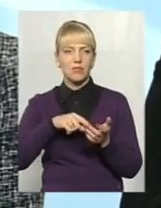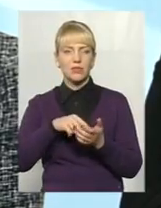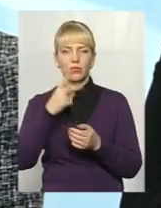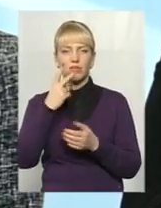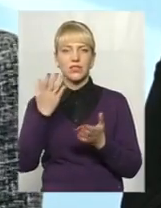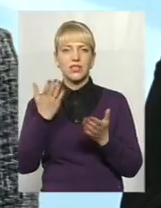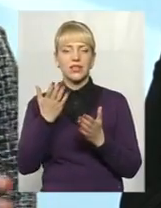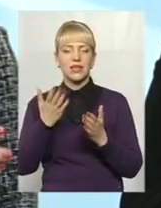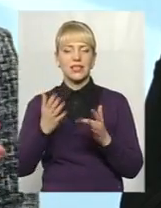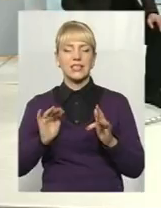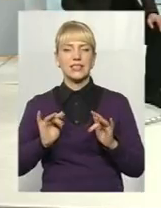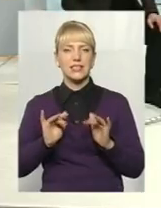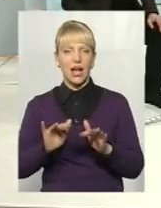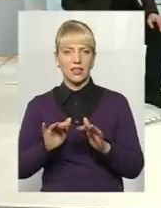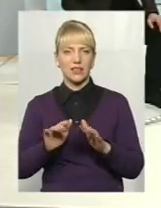Ратушній площі.